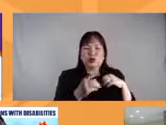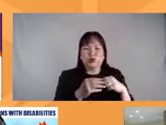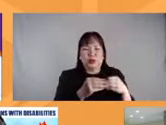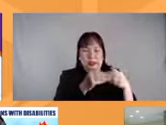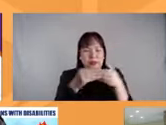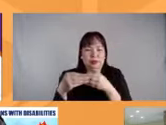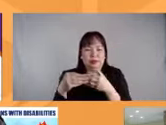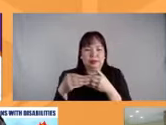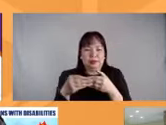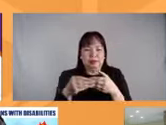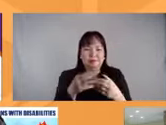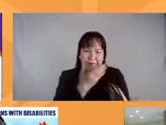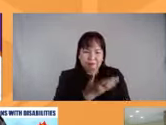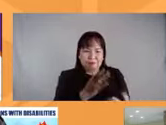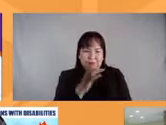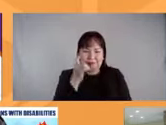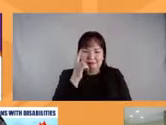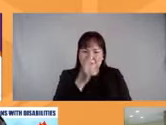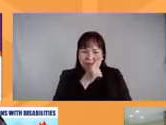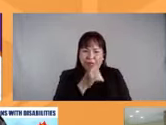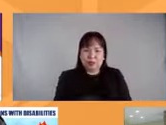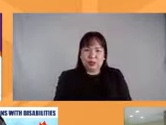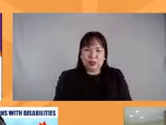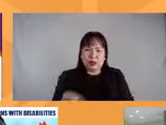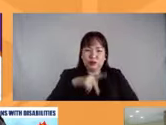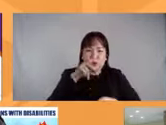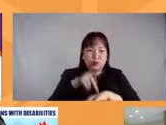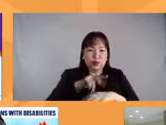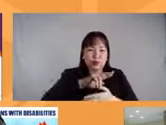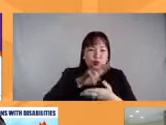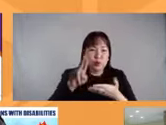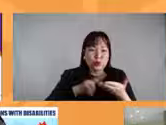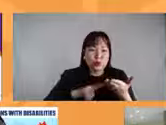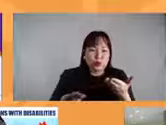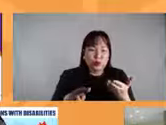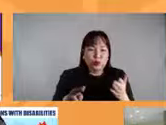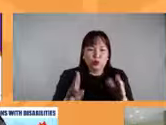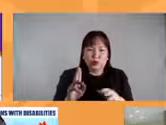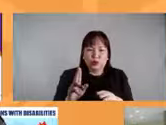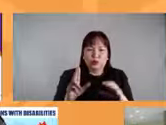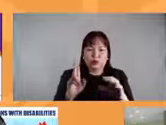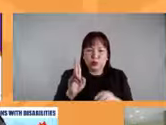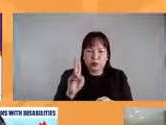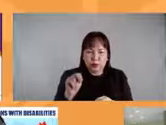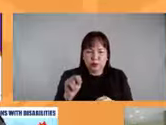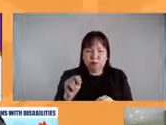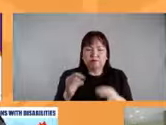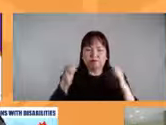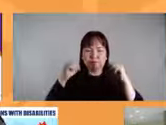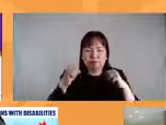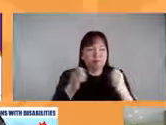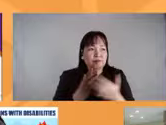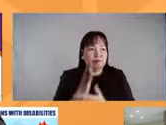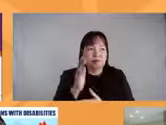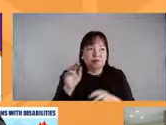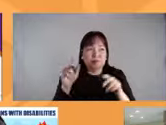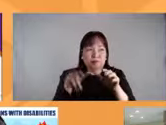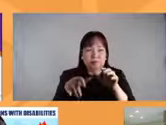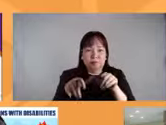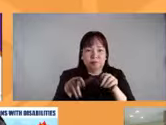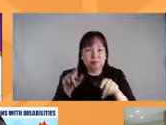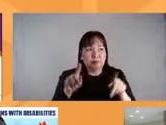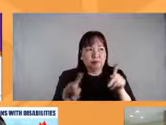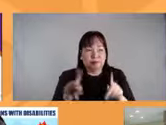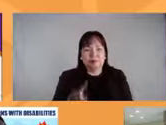lead convener ng Philippine Coalition on the UN Convention on the Rights of Persons with